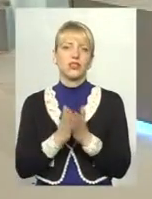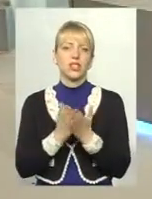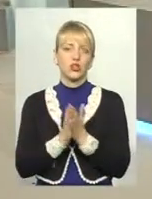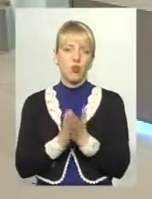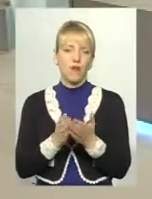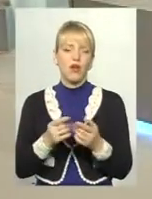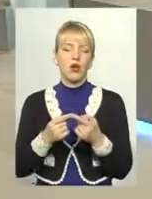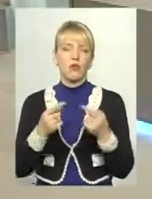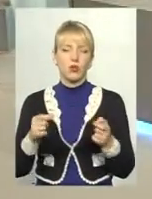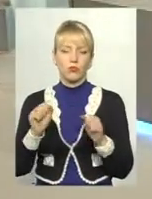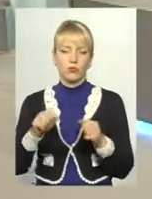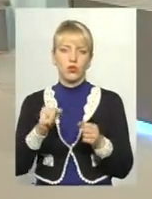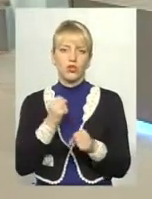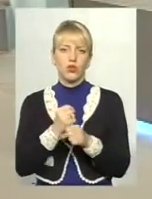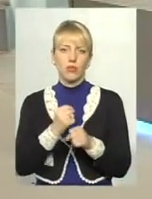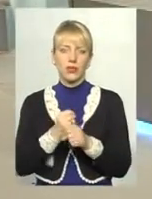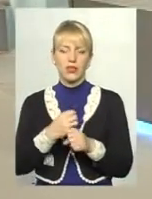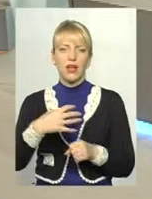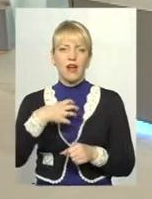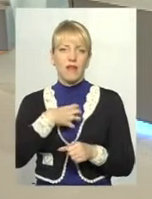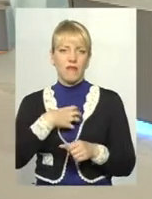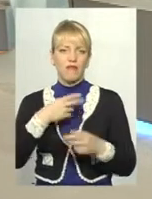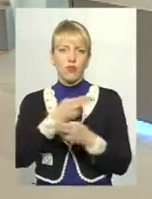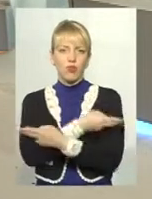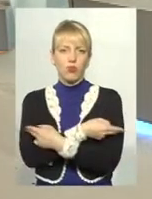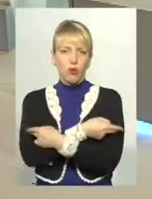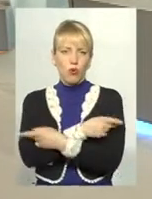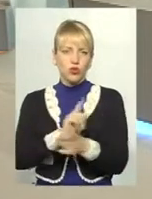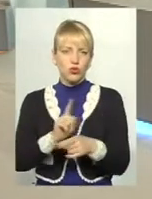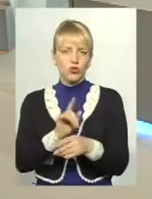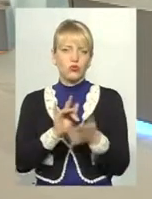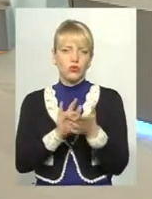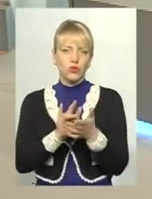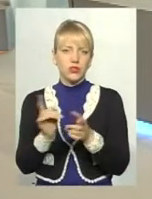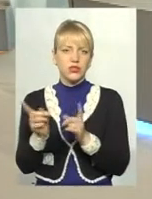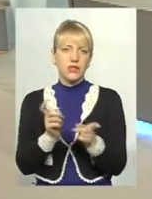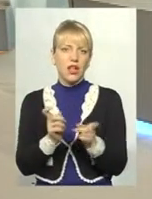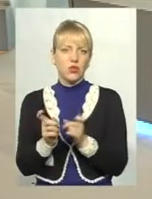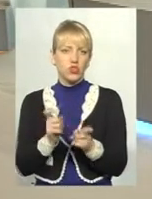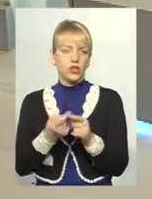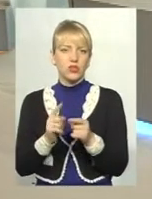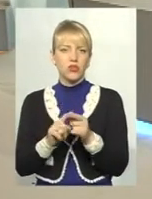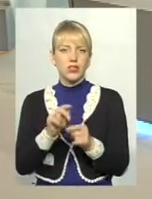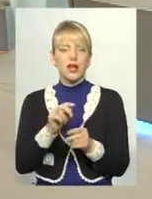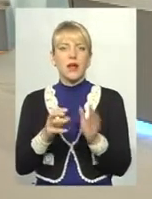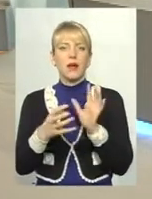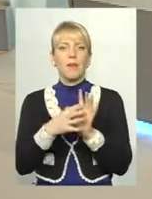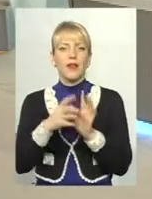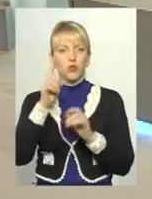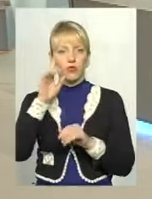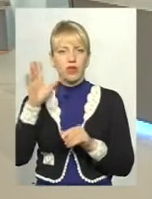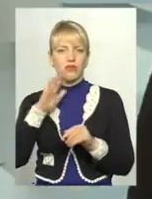розміщувати і футболки робити з ним для того, щоб туристів залучати до ось цього брендування області.